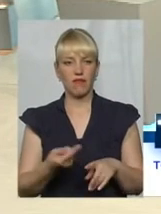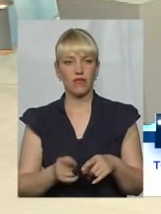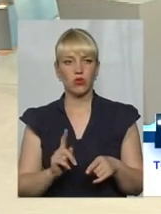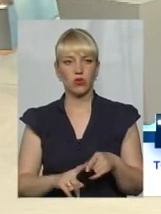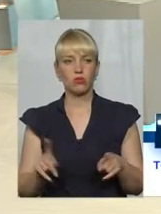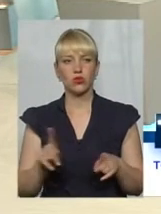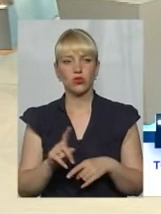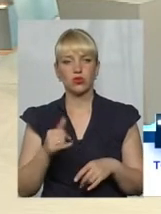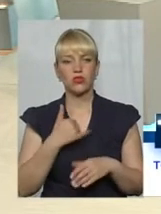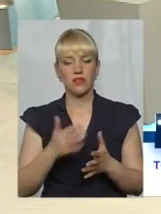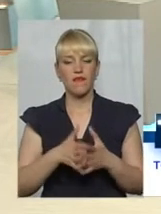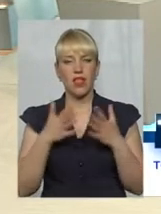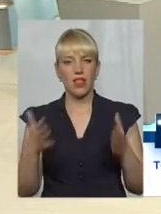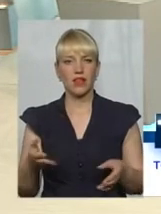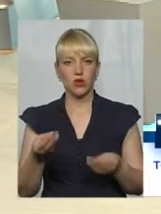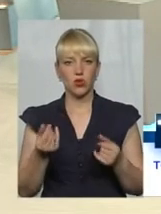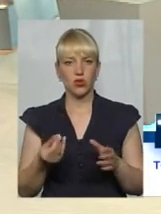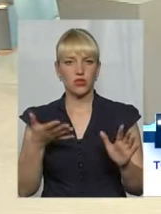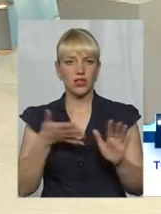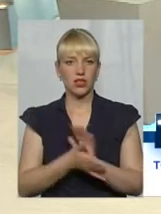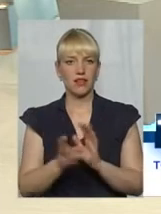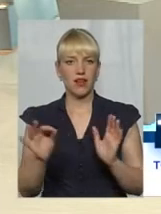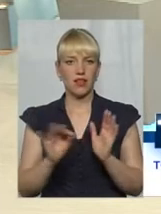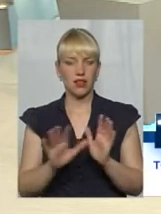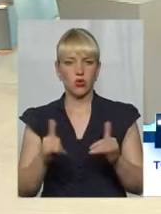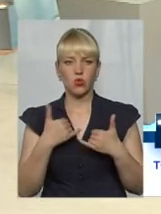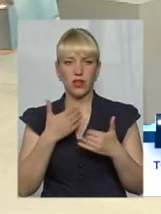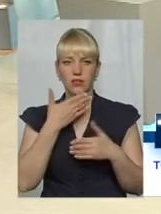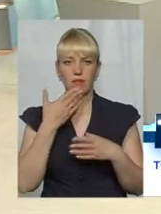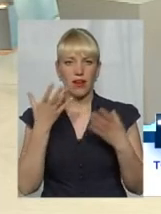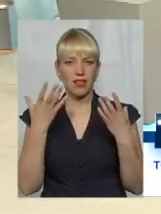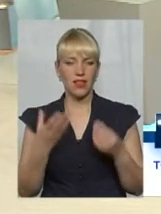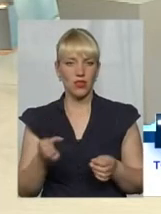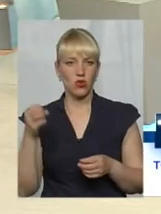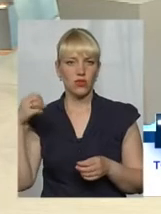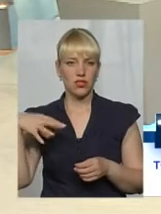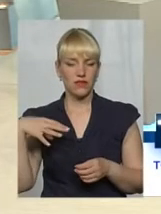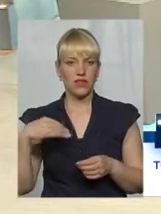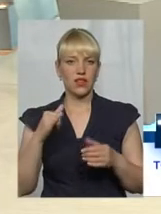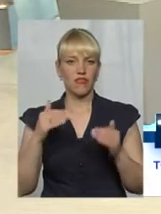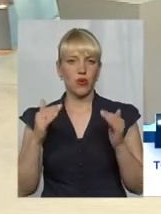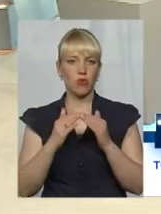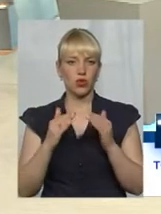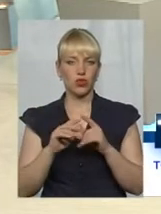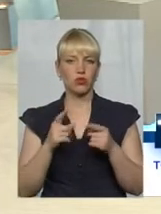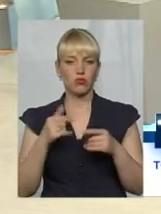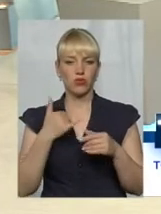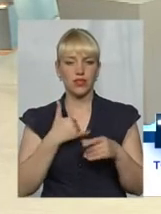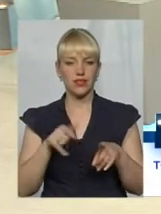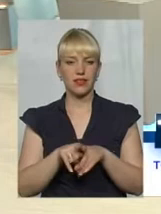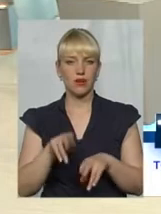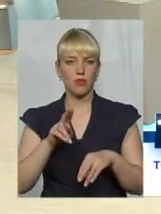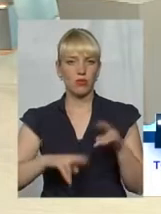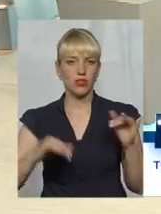великий кошти йдуть на електроенергію, нас немає денного світла взагалі в будинку, тому що в нас так побудований,